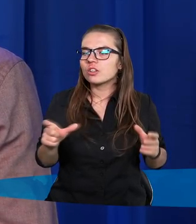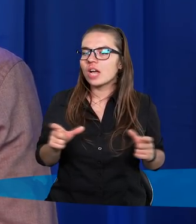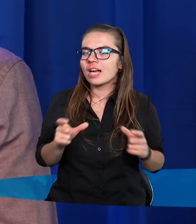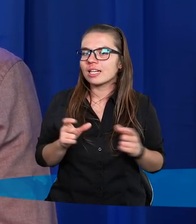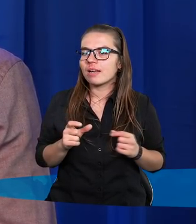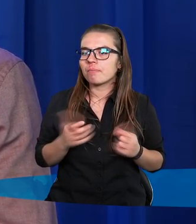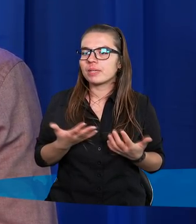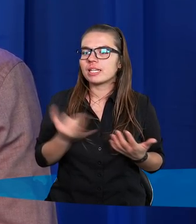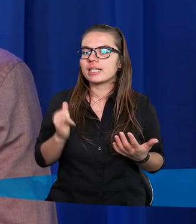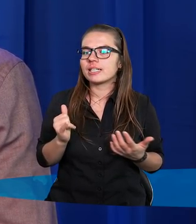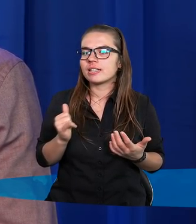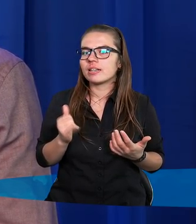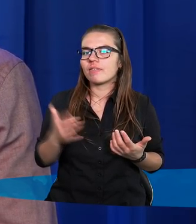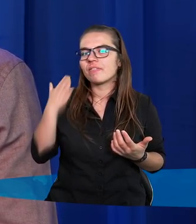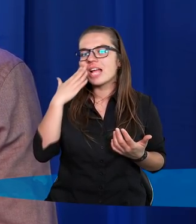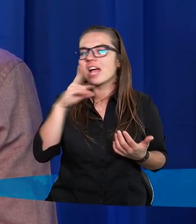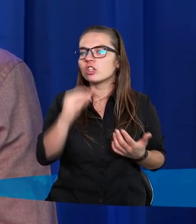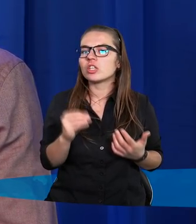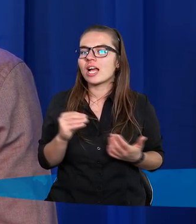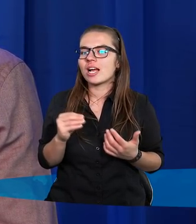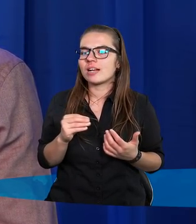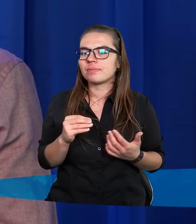i wie, że